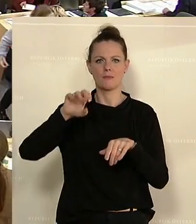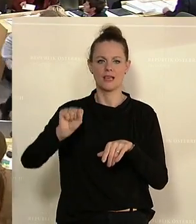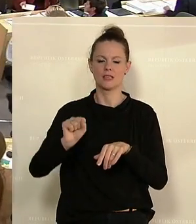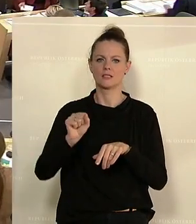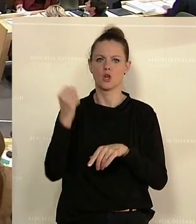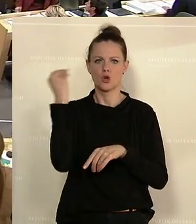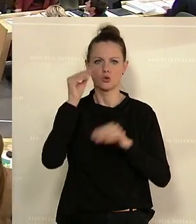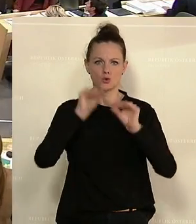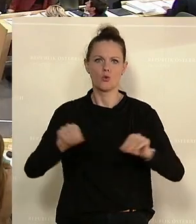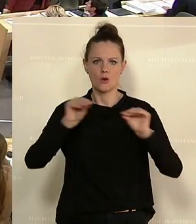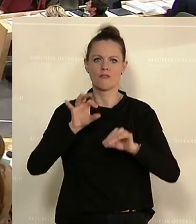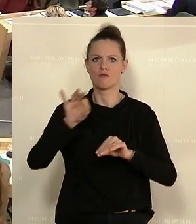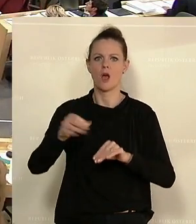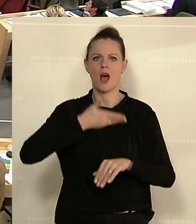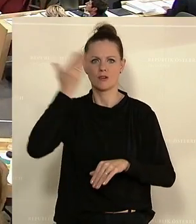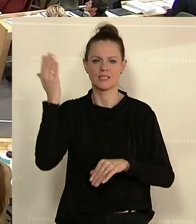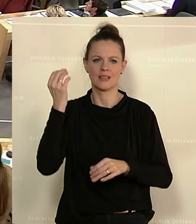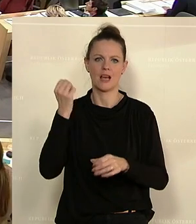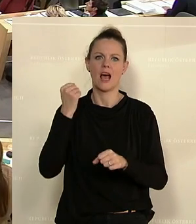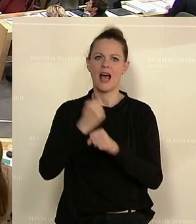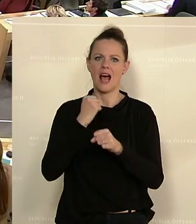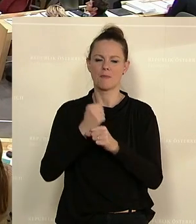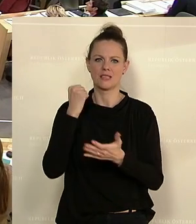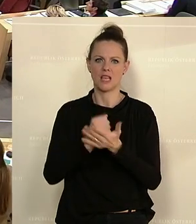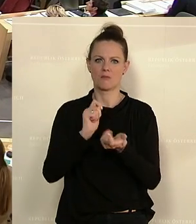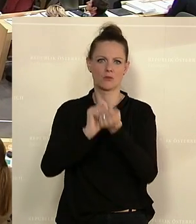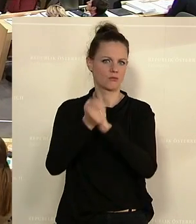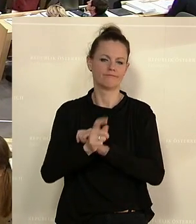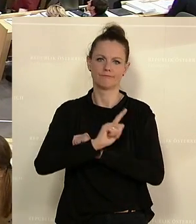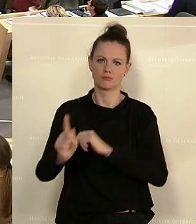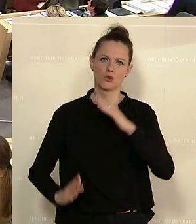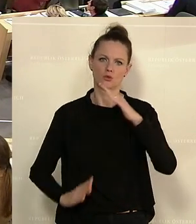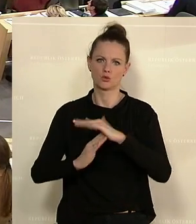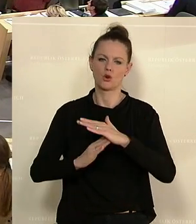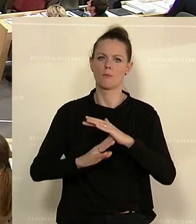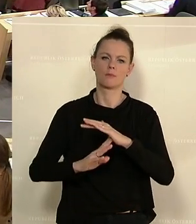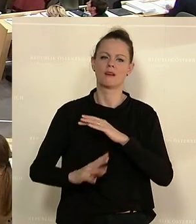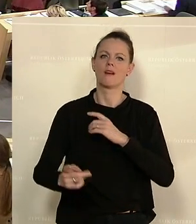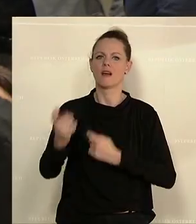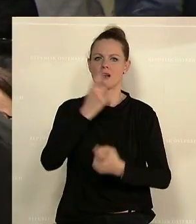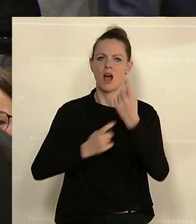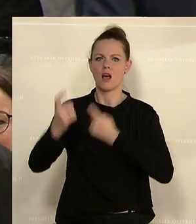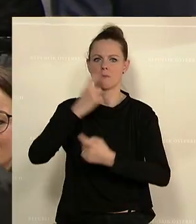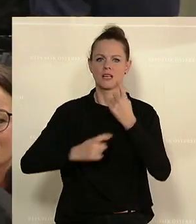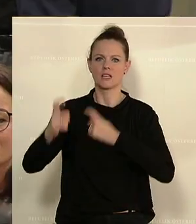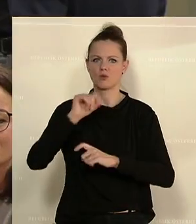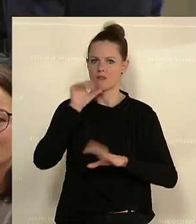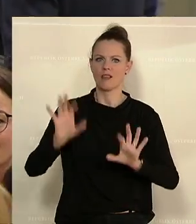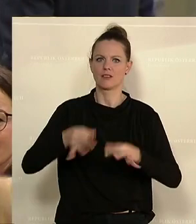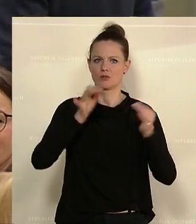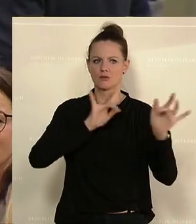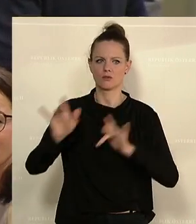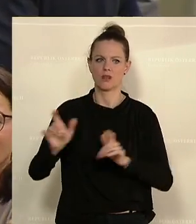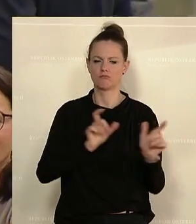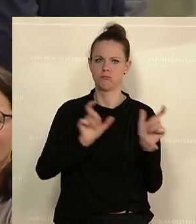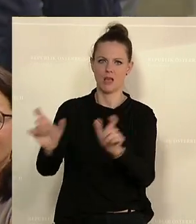2023. Die Freiheitlichen haben einen Entschließungsantrag eingebracht, in dem es um die Zugangsbeschränkungen zum österreichischen Arbeitsmarkt